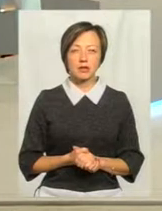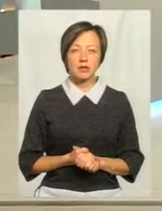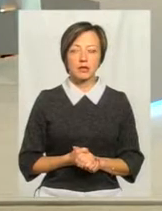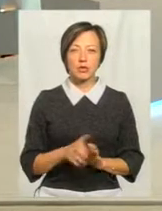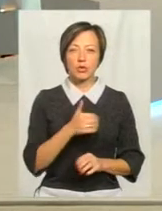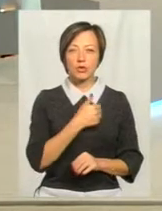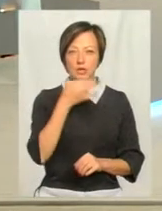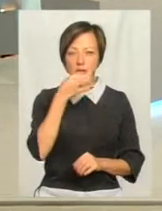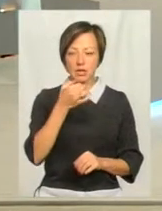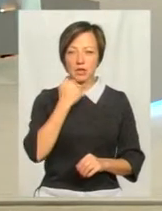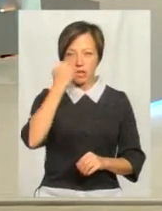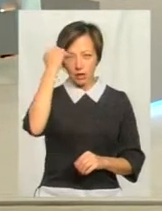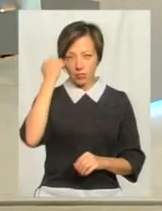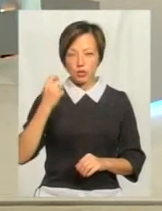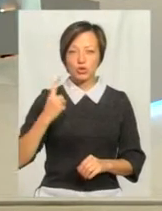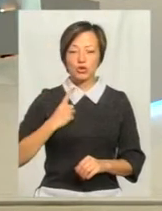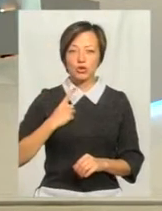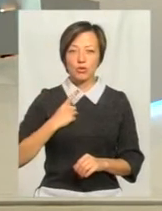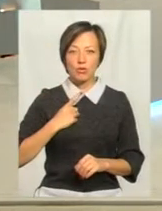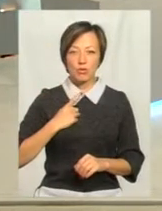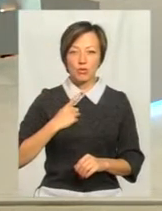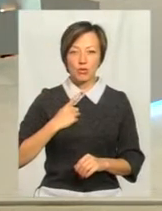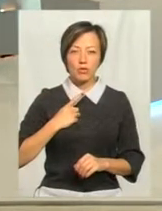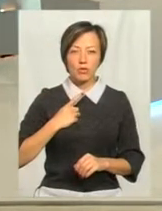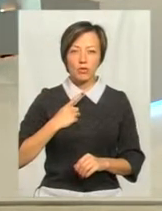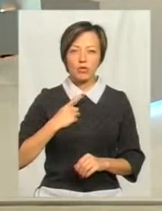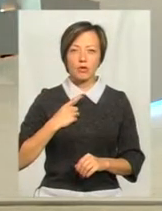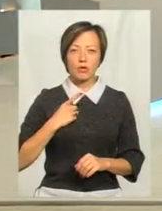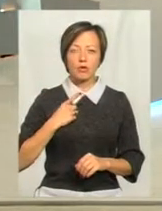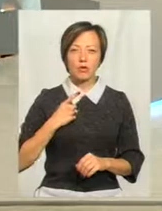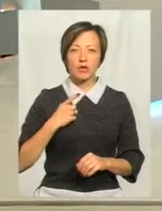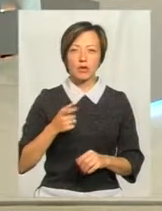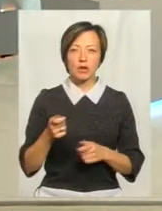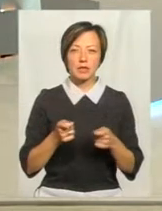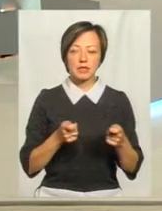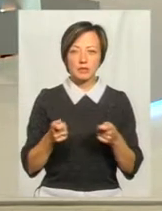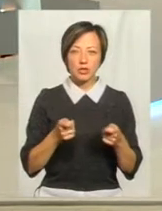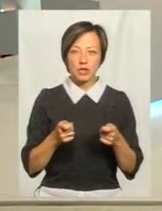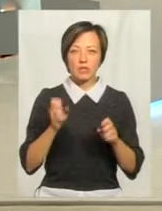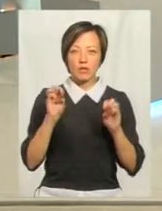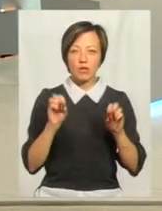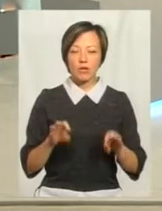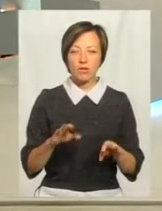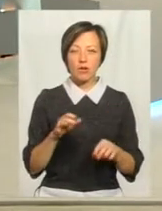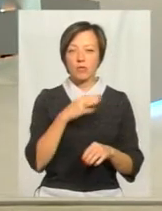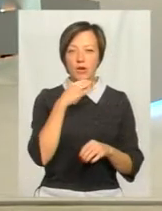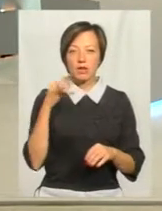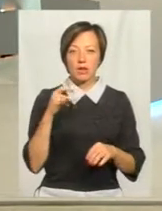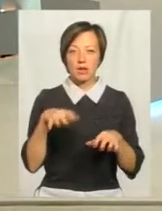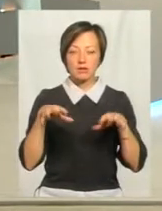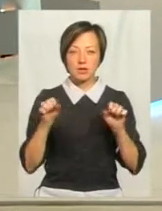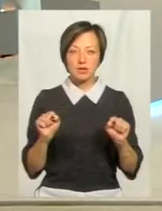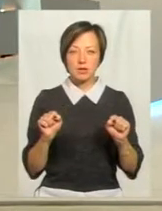сказати дякую черговому, який налаштовує світлофори. Не один раз це у нас відключав